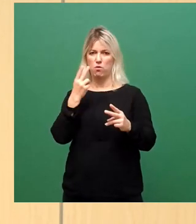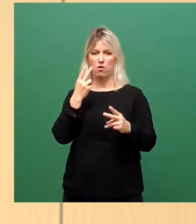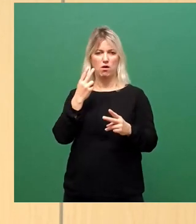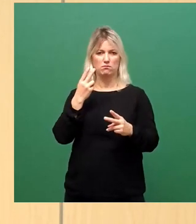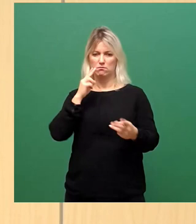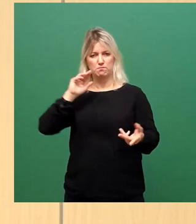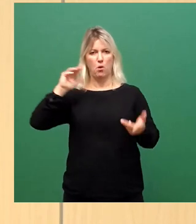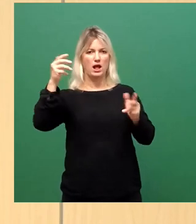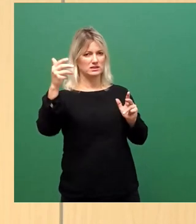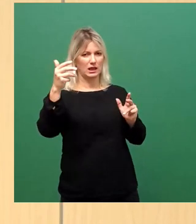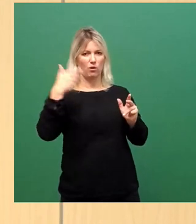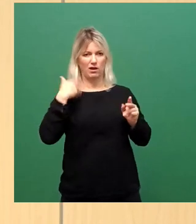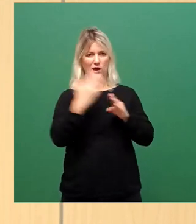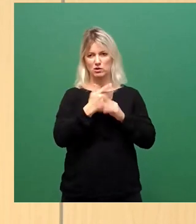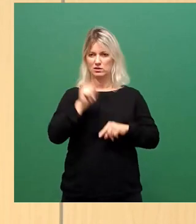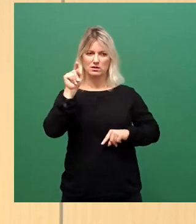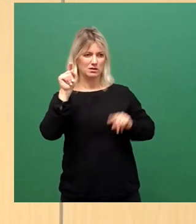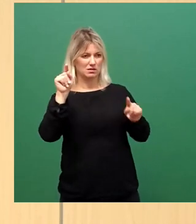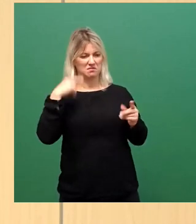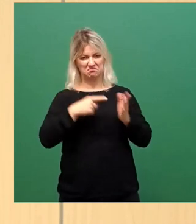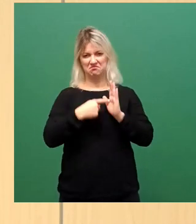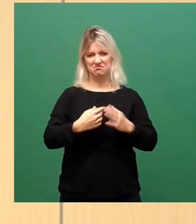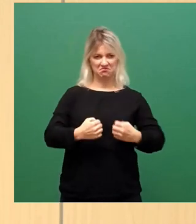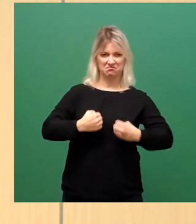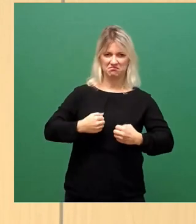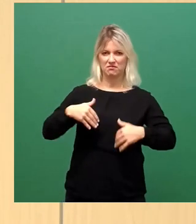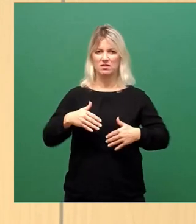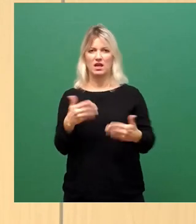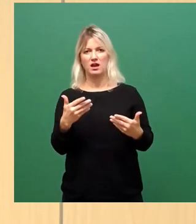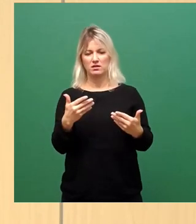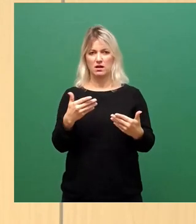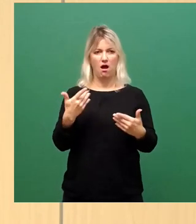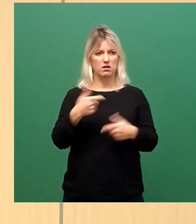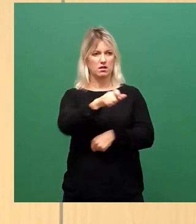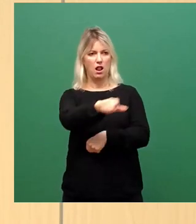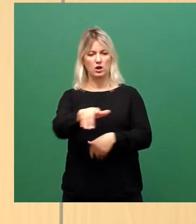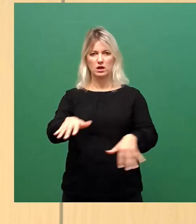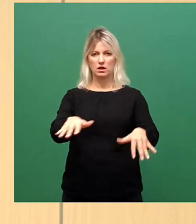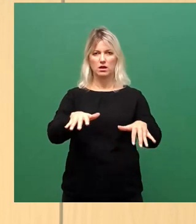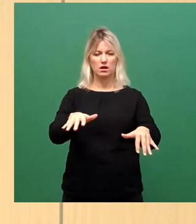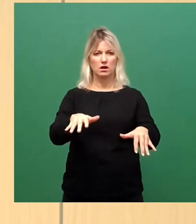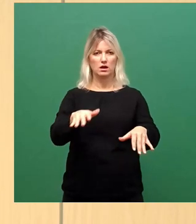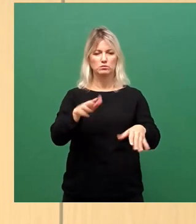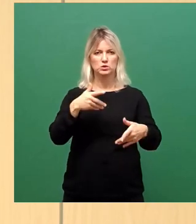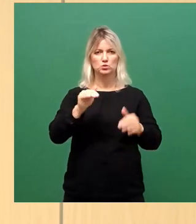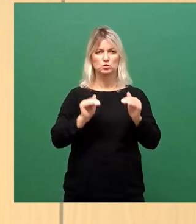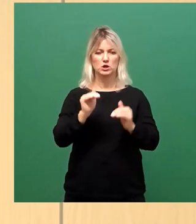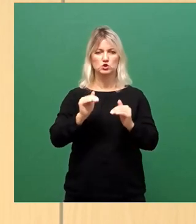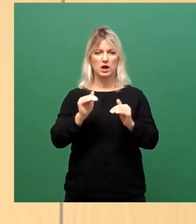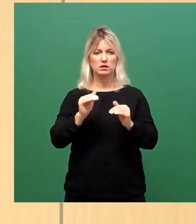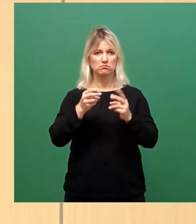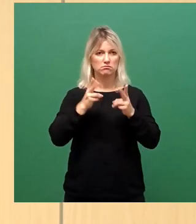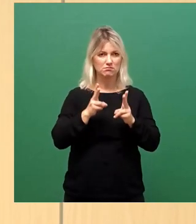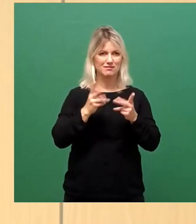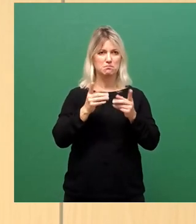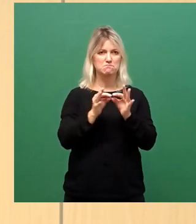unterscheiden, was ist eine ernsthafte Maßnahme, was hilft gegen die Verbreitung dieser Krankheit,